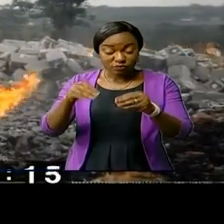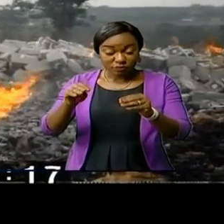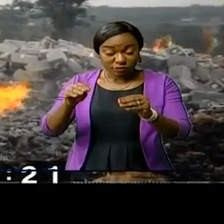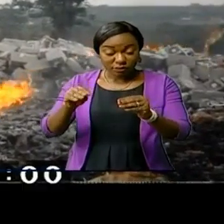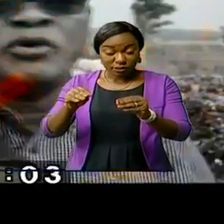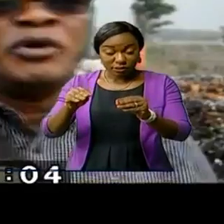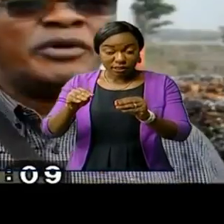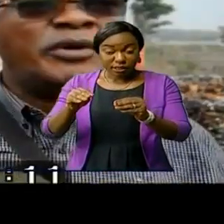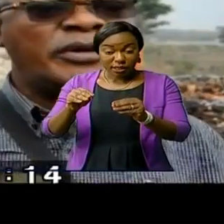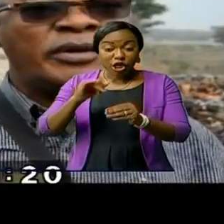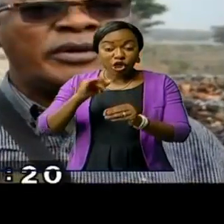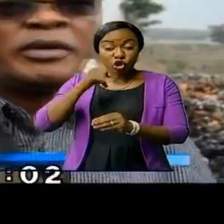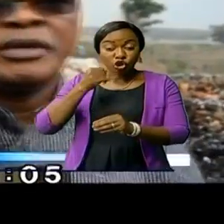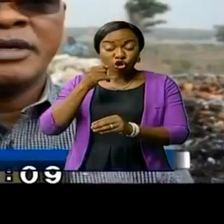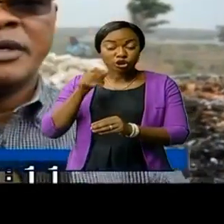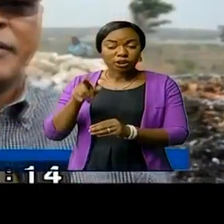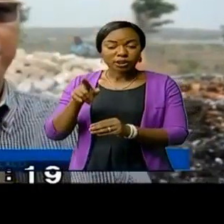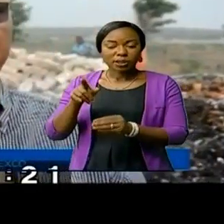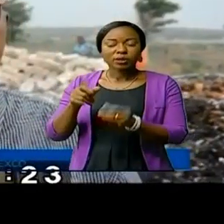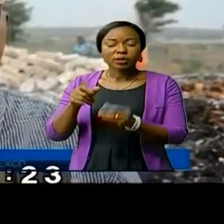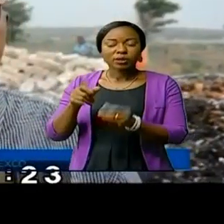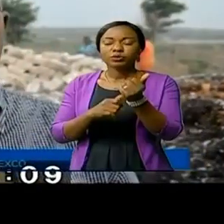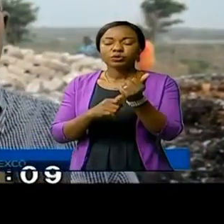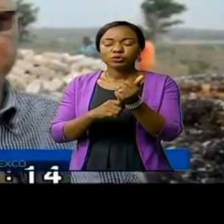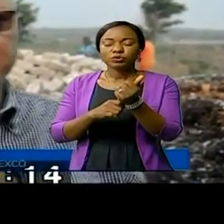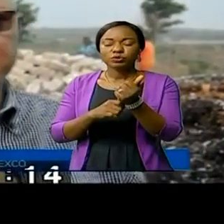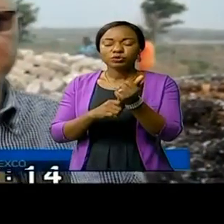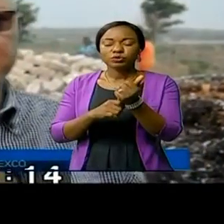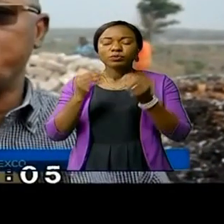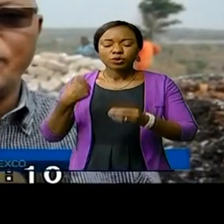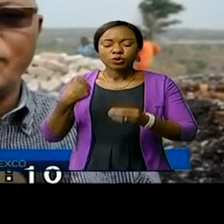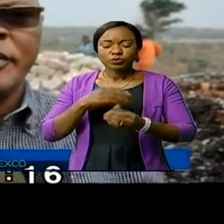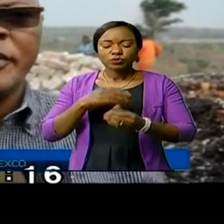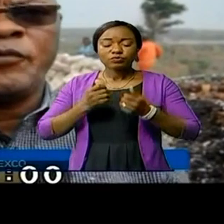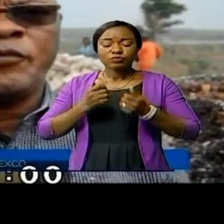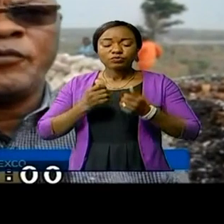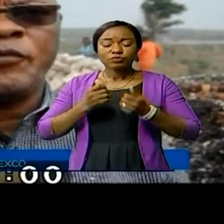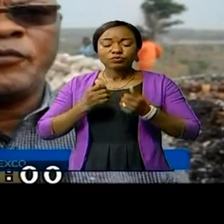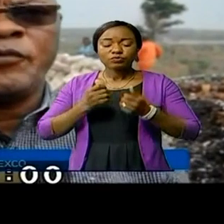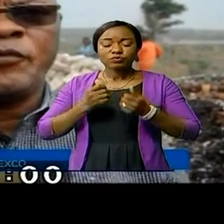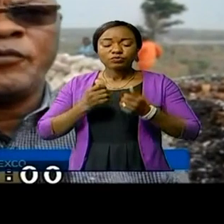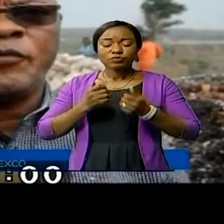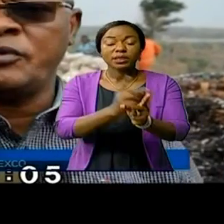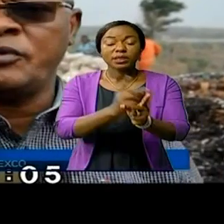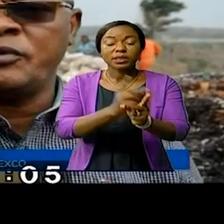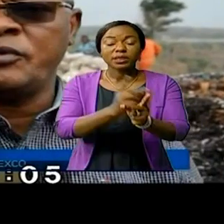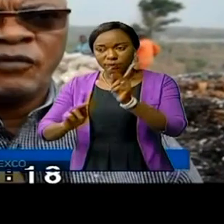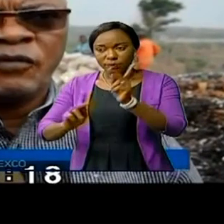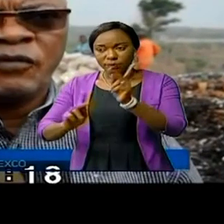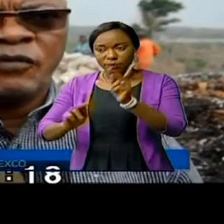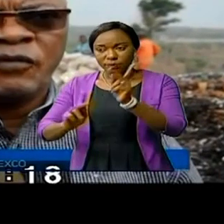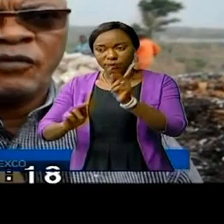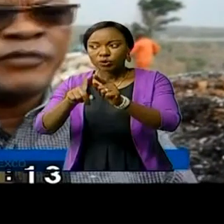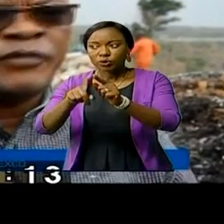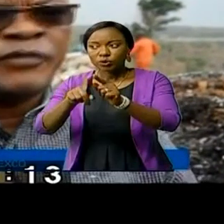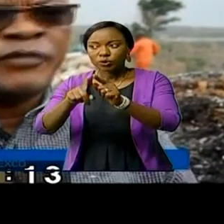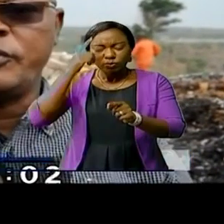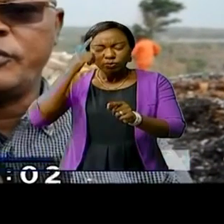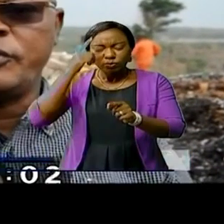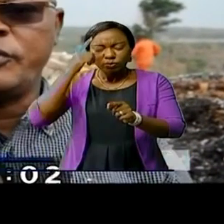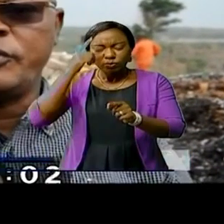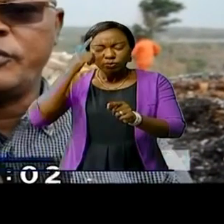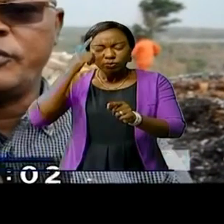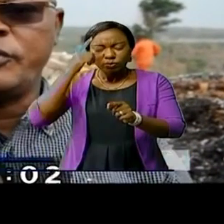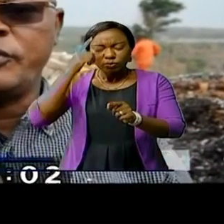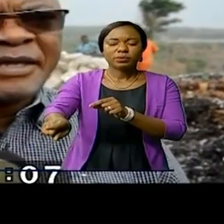il faut protéger la population. Voilà pourquoi nous avons bien voulu que dans la transparence, on puisse procéder à la destruction